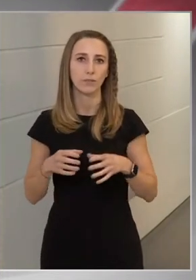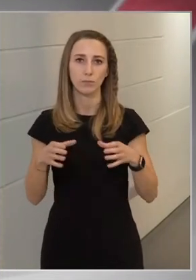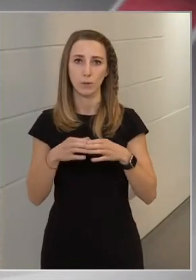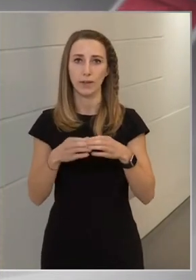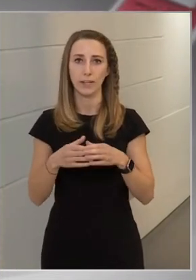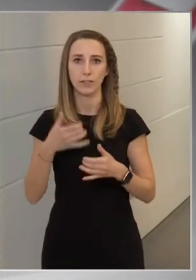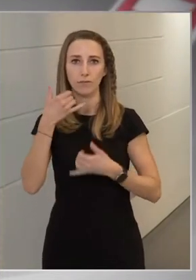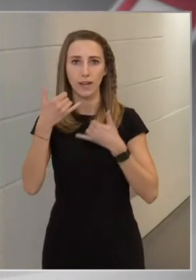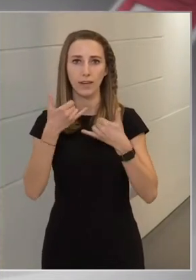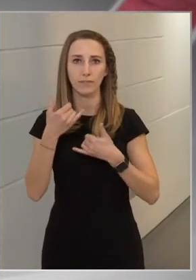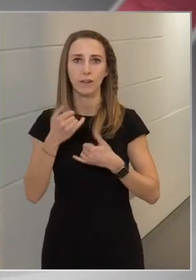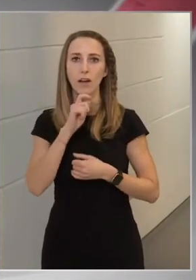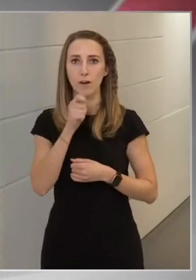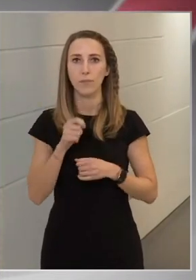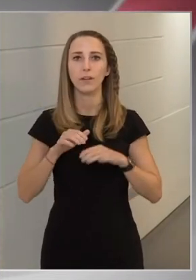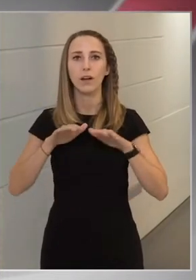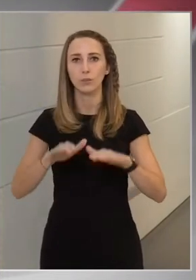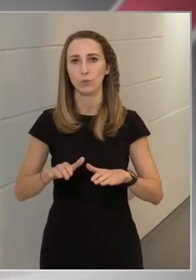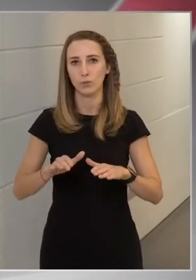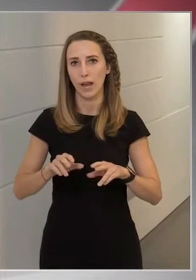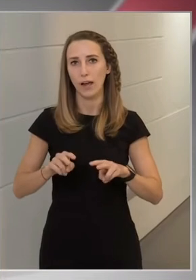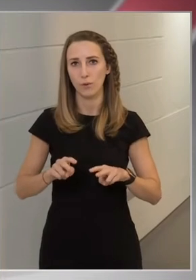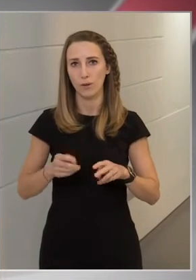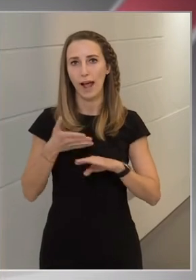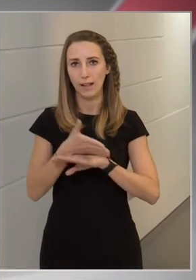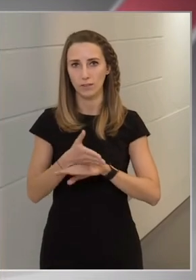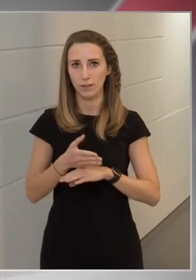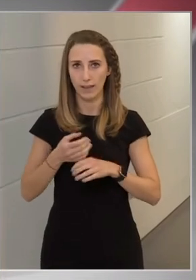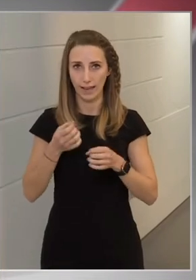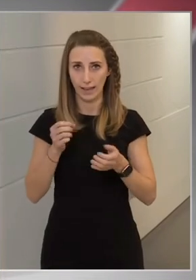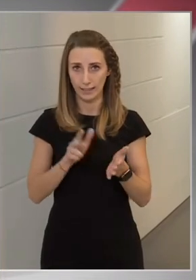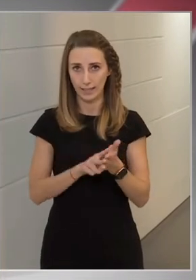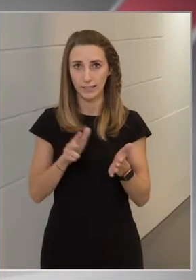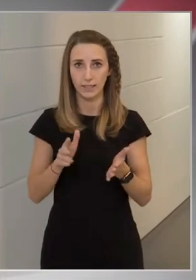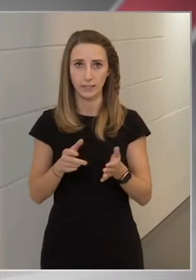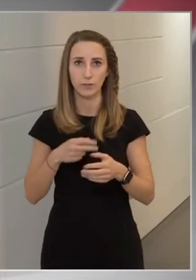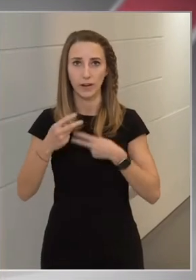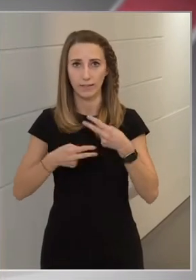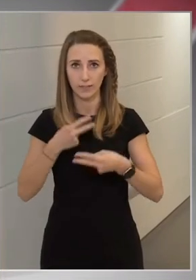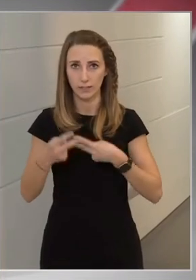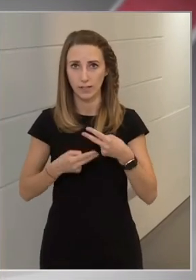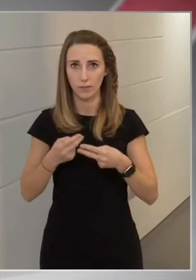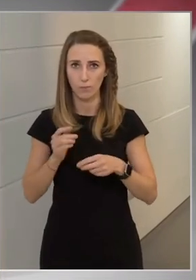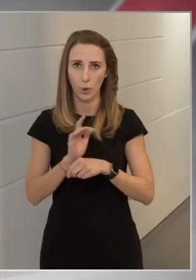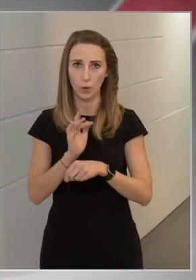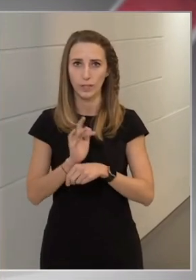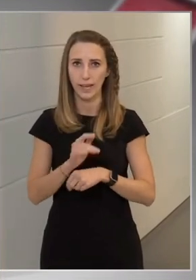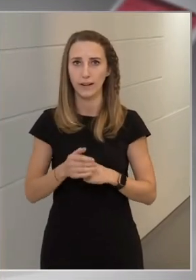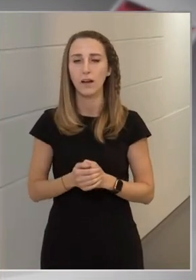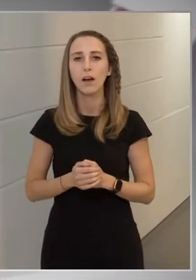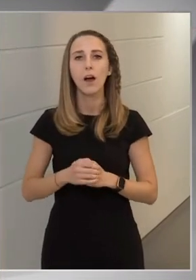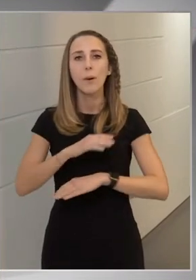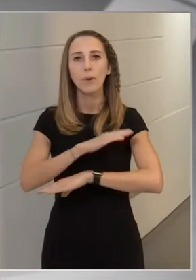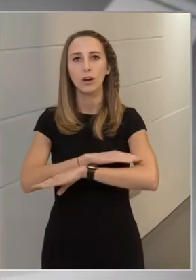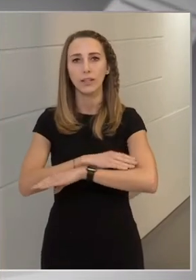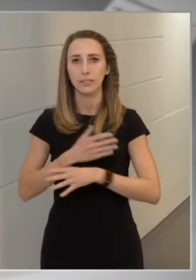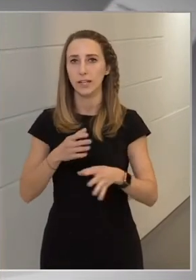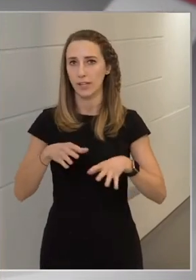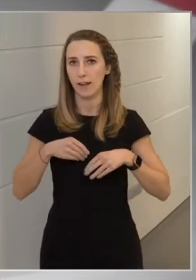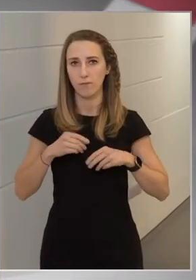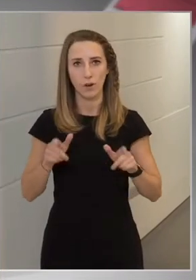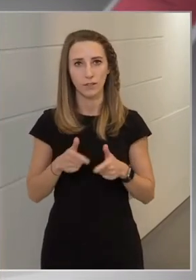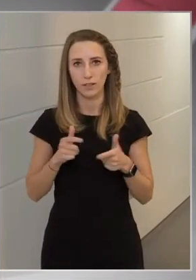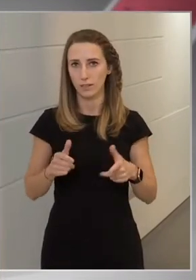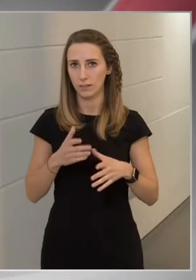a magyar hatóságok által engedélyezett és megvizsgált oltóanyagok bolykotjára. Ezt a magatartást elfogadhatatlanak